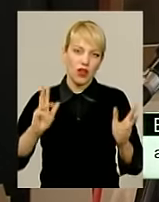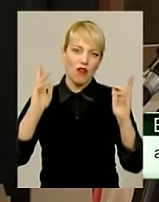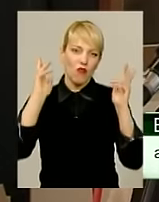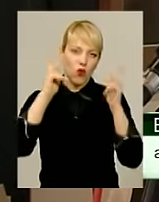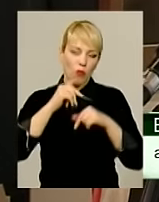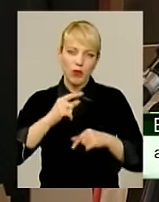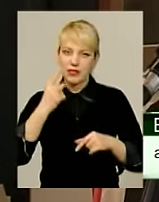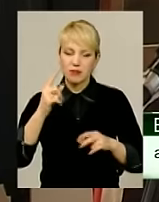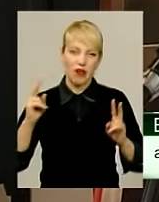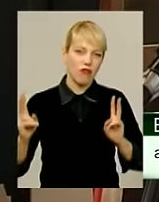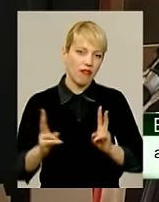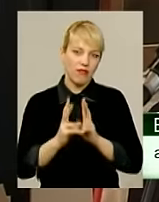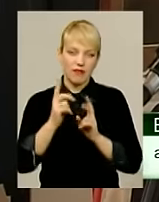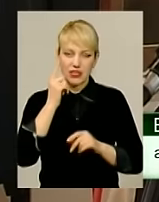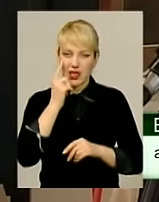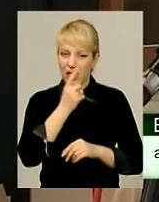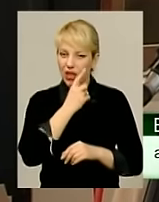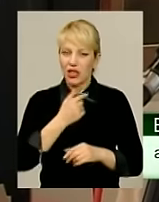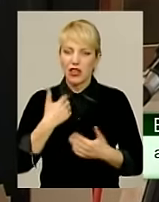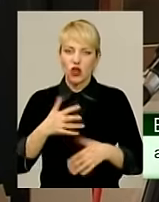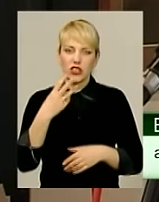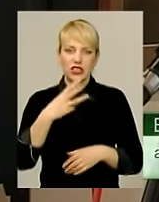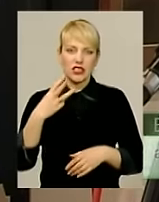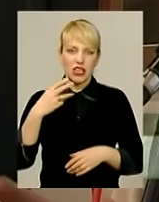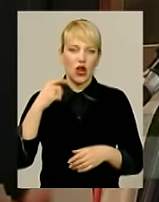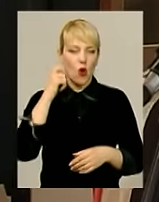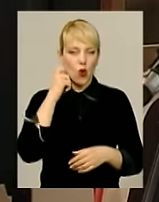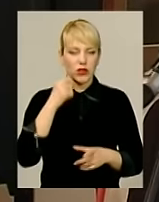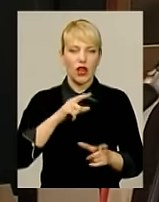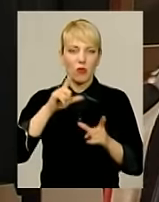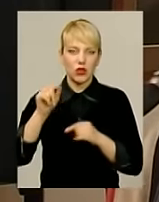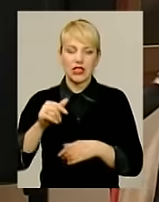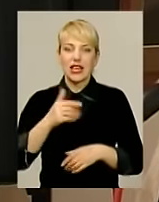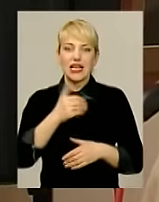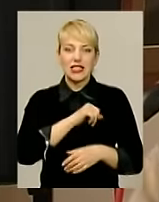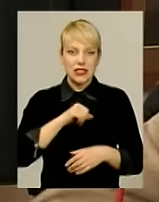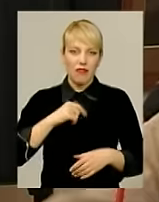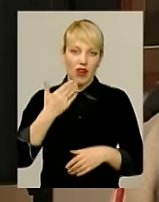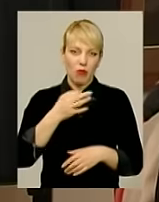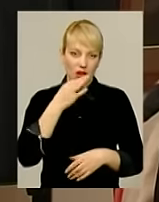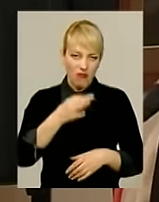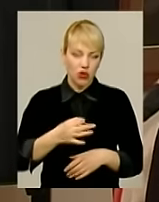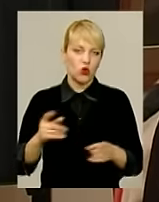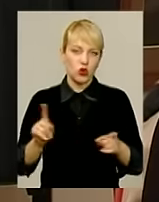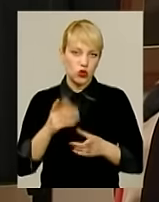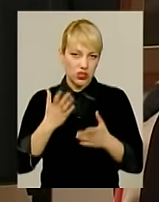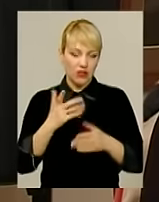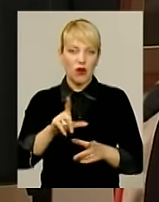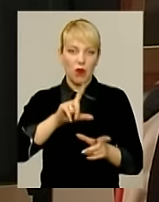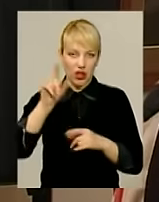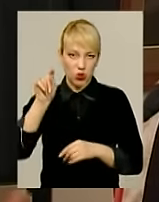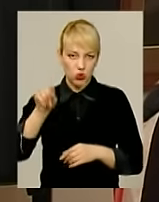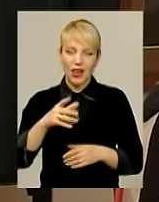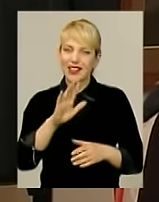взгляда. Я туди приїхав спустя 33 роки. І я вам советую, якщо ви туди відправитесь, не стесняйтесь, беріть такий маленький український